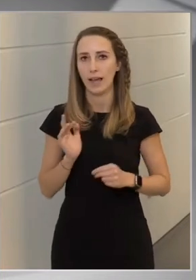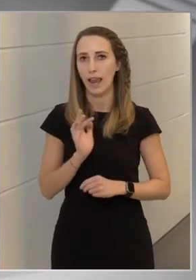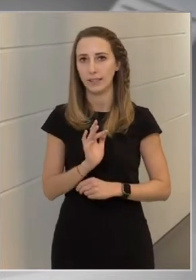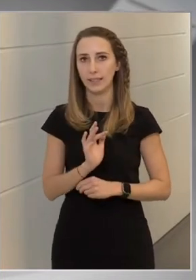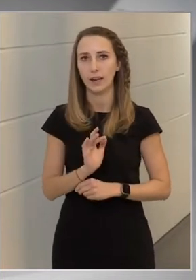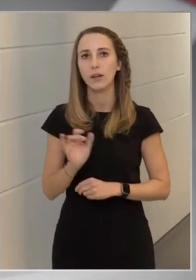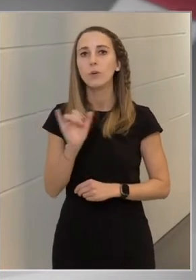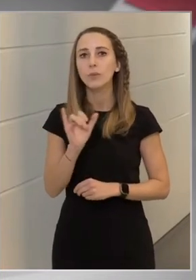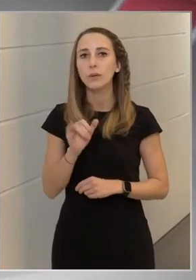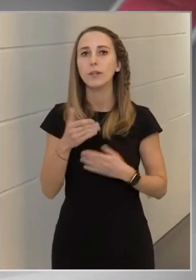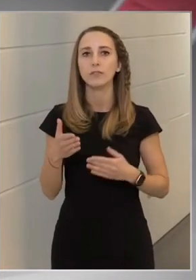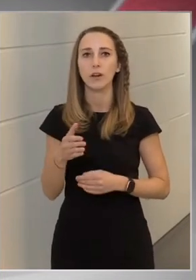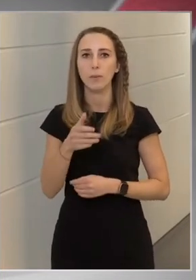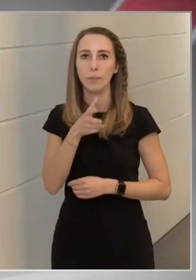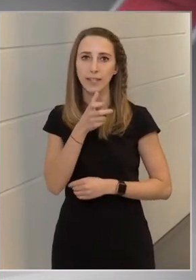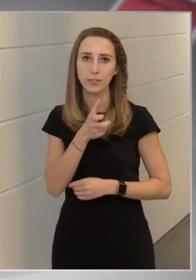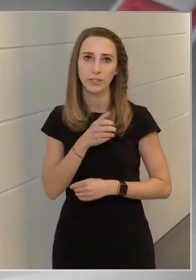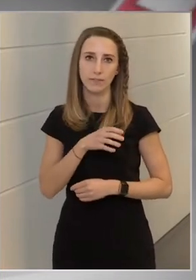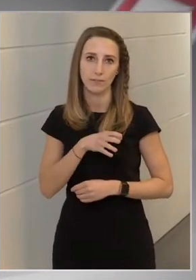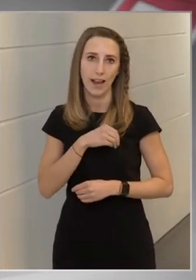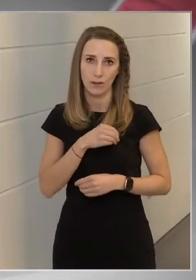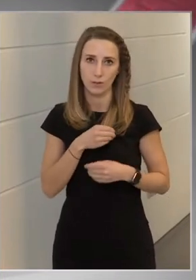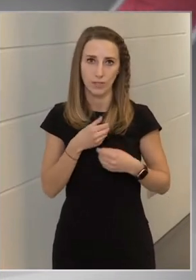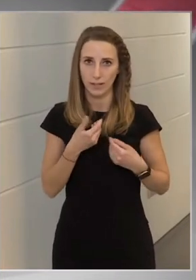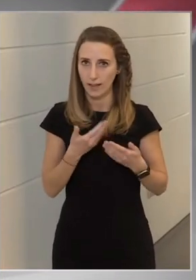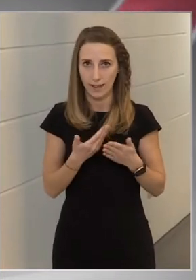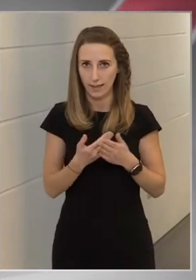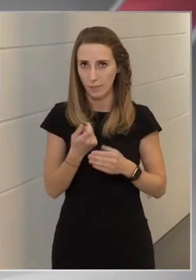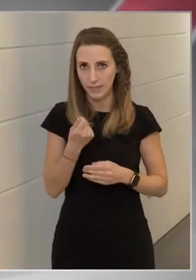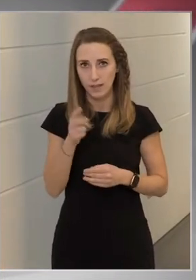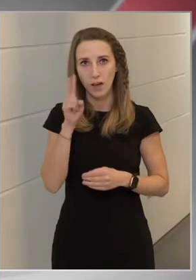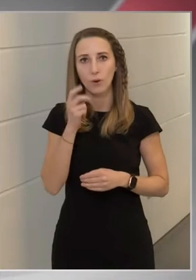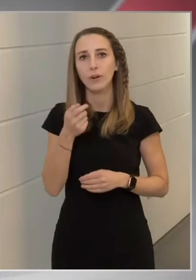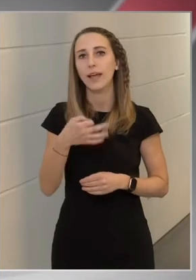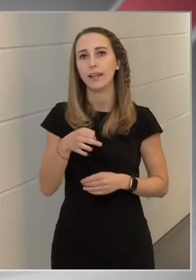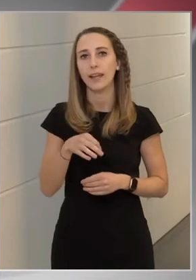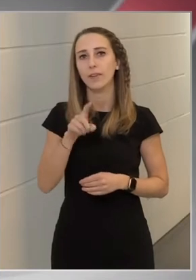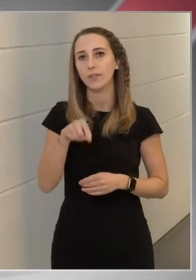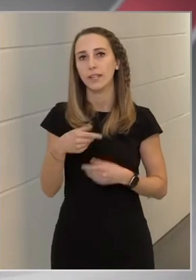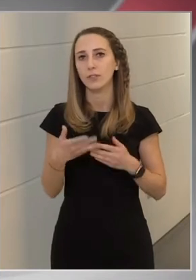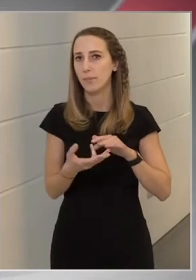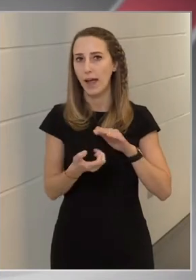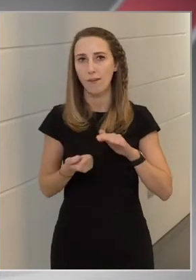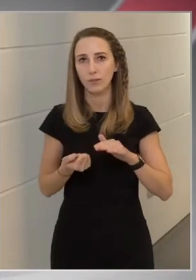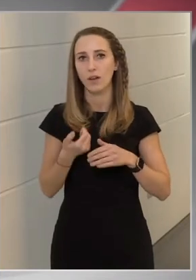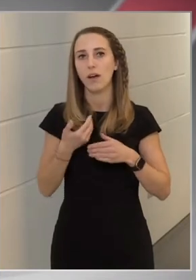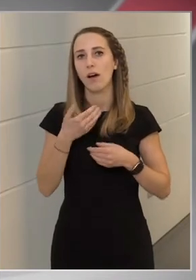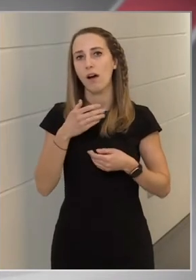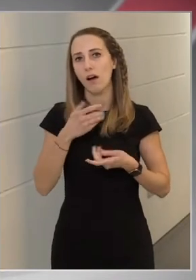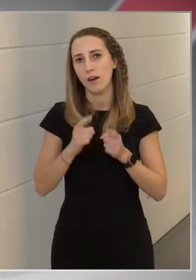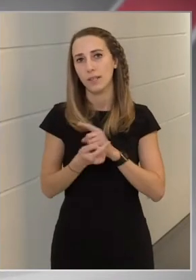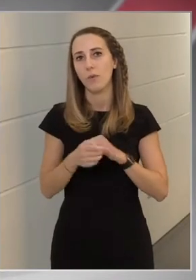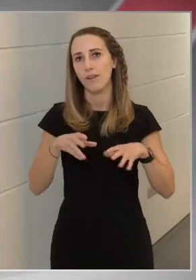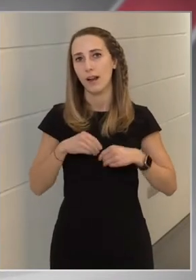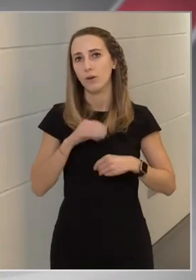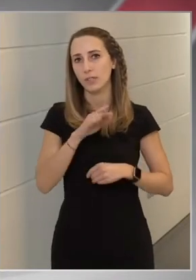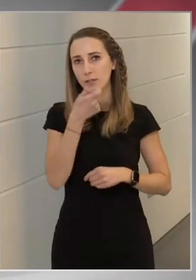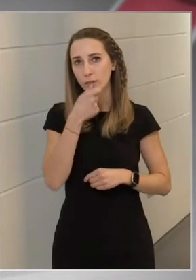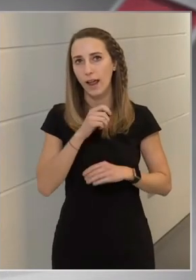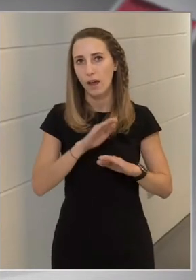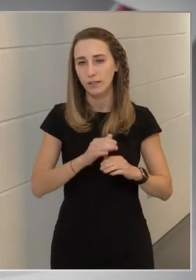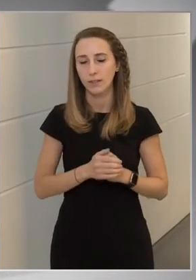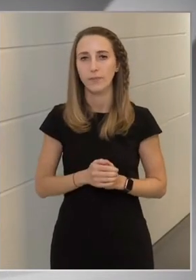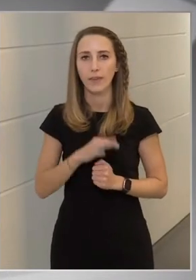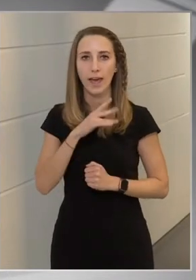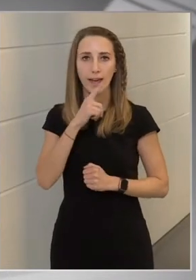hogy a budapesti vagy pécsi vállalkozóknál legyen a pénz, akkor már egyetlen egy fillért sem vont el ebből, hanem ott hagyta a vállalkozásoknál. A